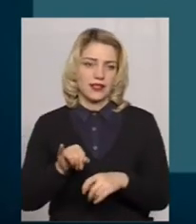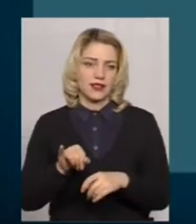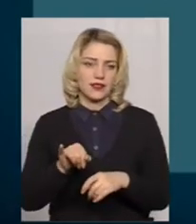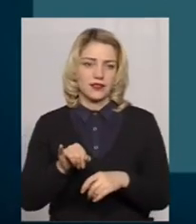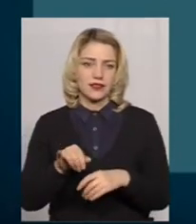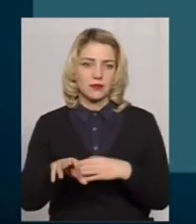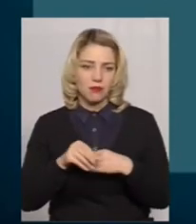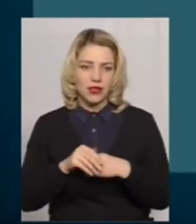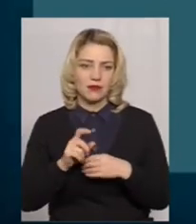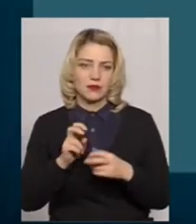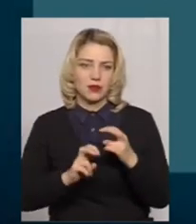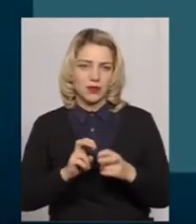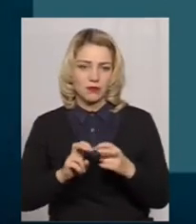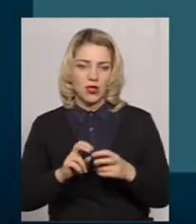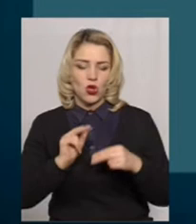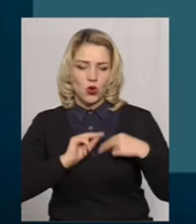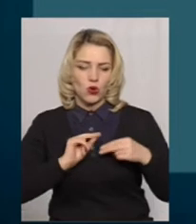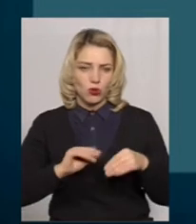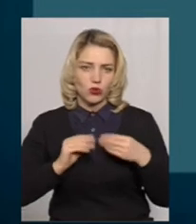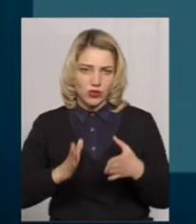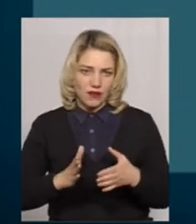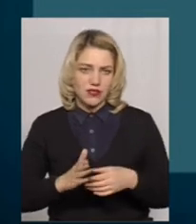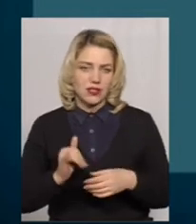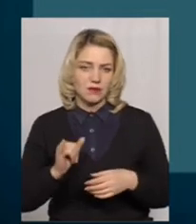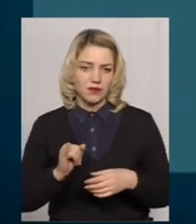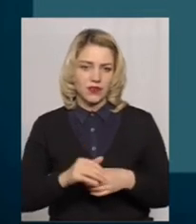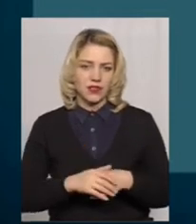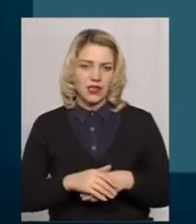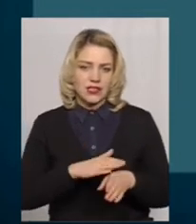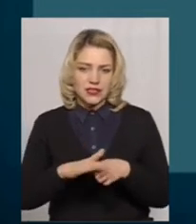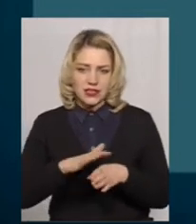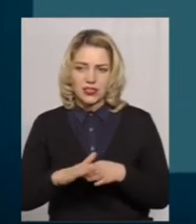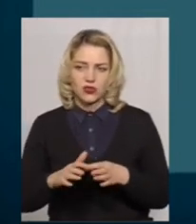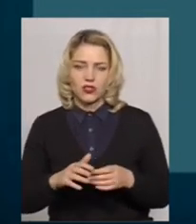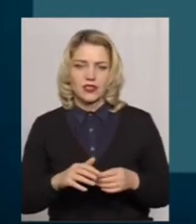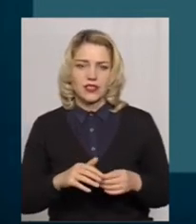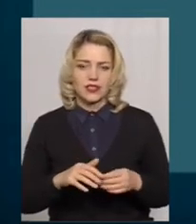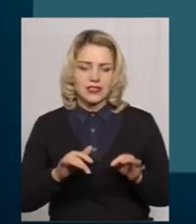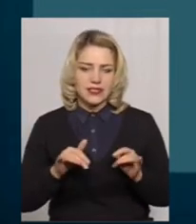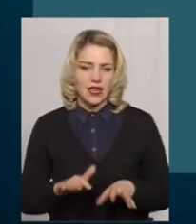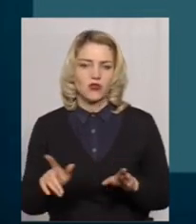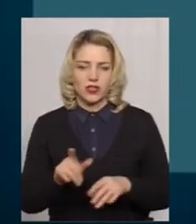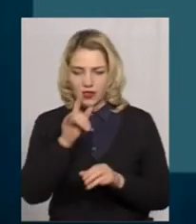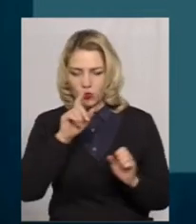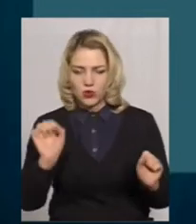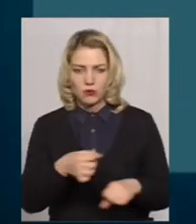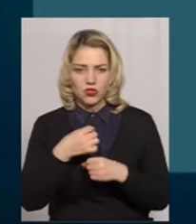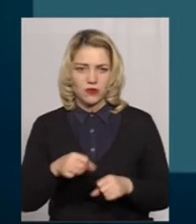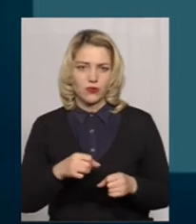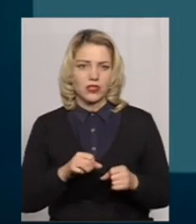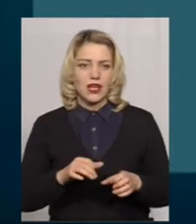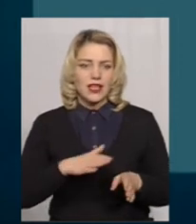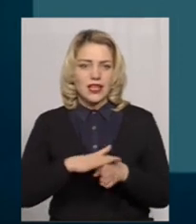підприємствами, з роботодавцем здійснюється ряд заходів, які унеможливлюють на стані таких нещасних